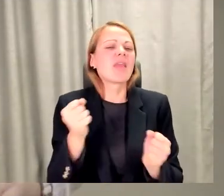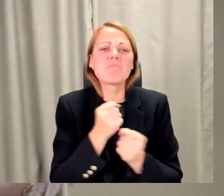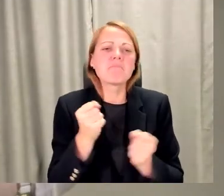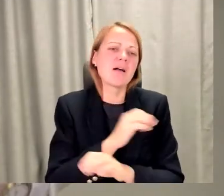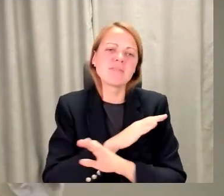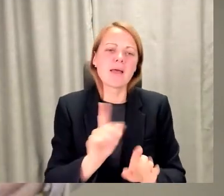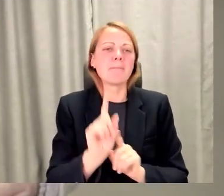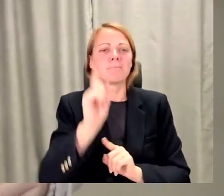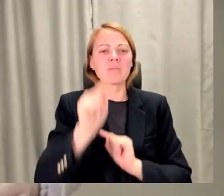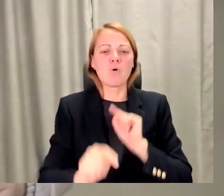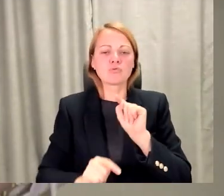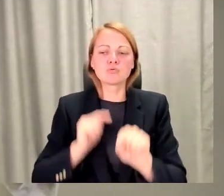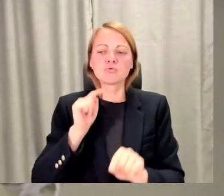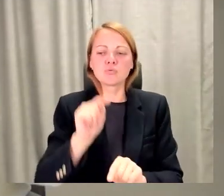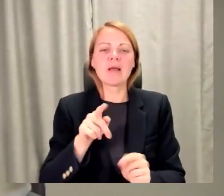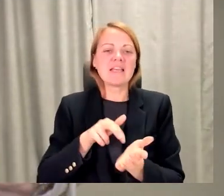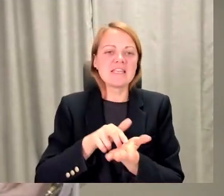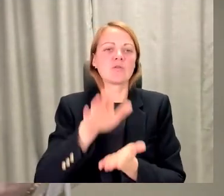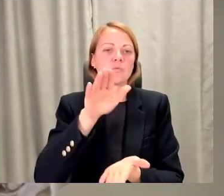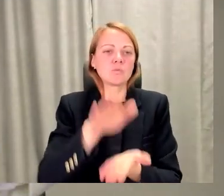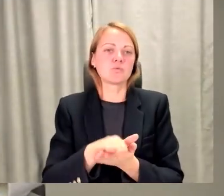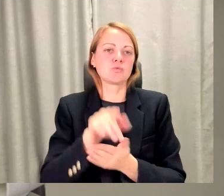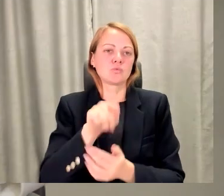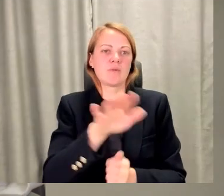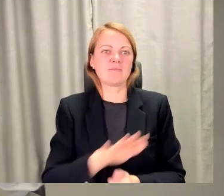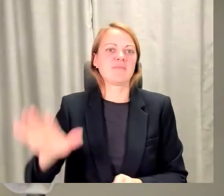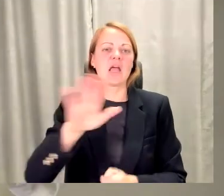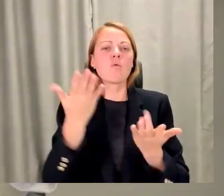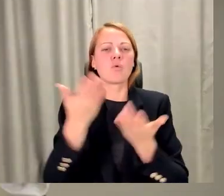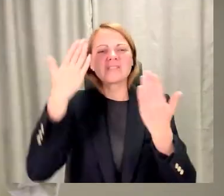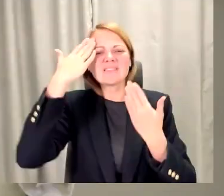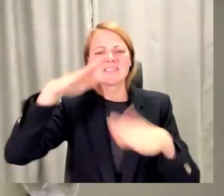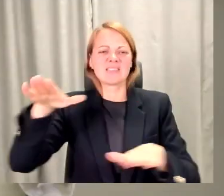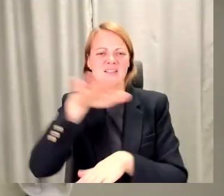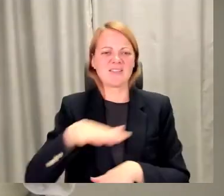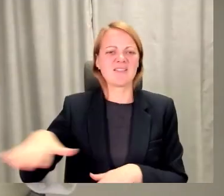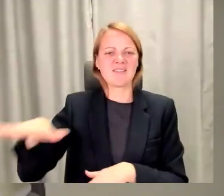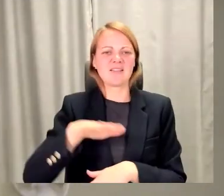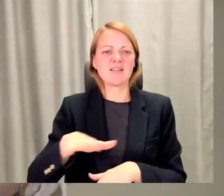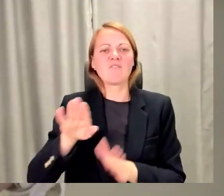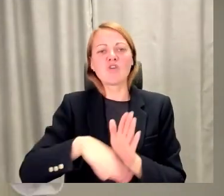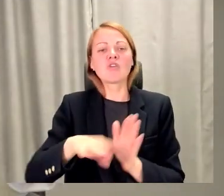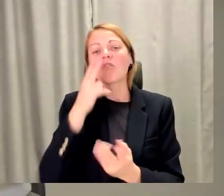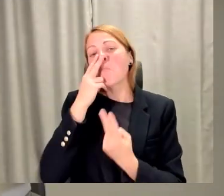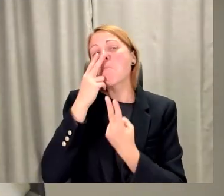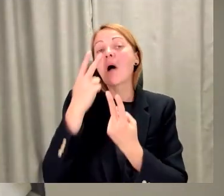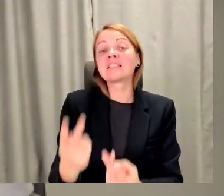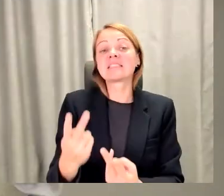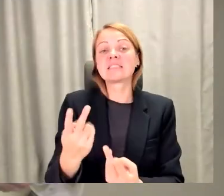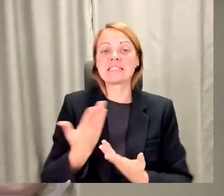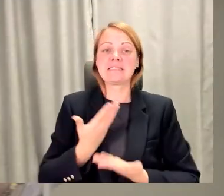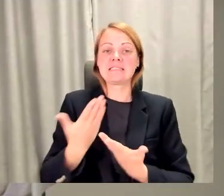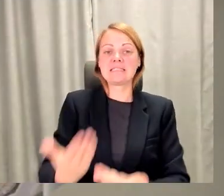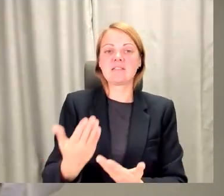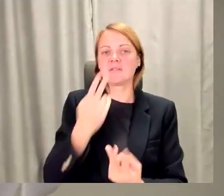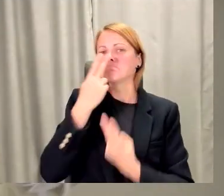soli un iet uz to vidi, kur ir citi cilvēki, lai vienkārši paskatīties uz dzīvi no vairākiem skatu